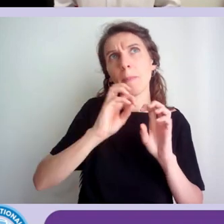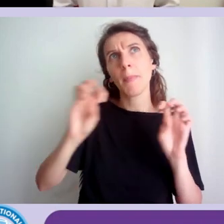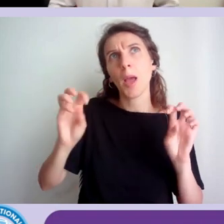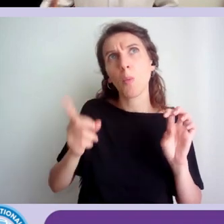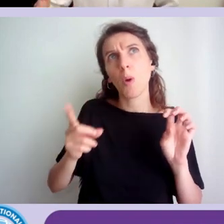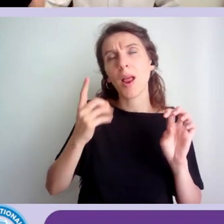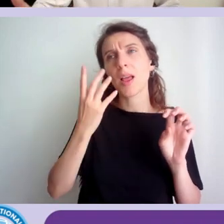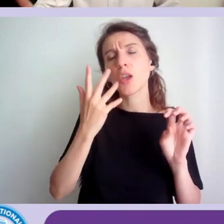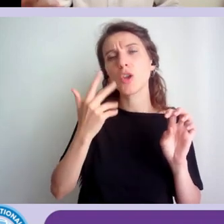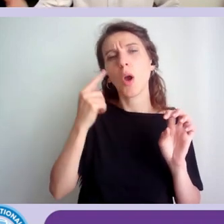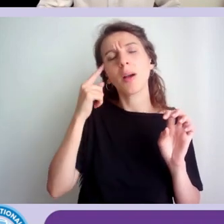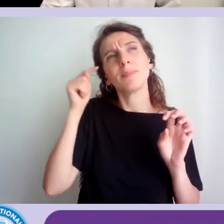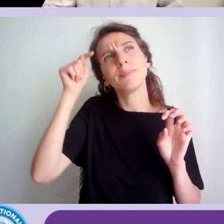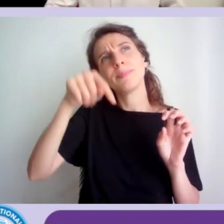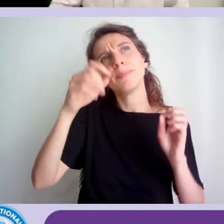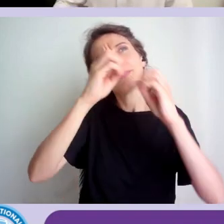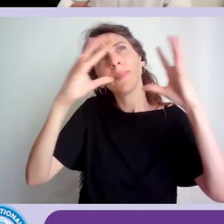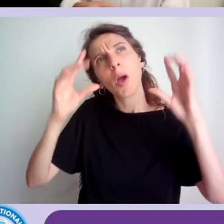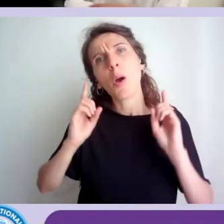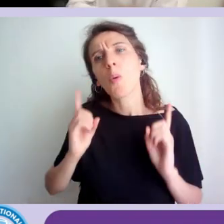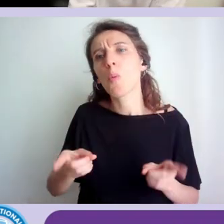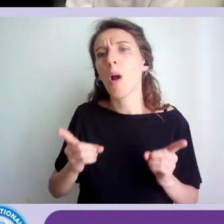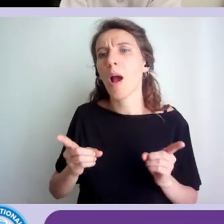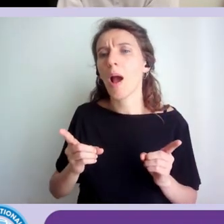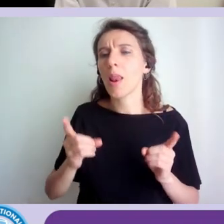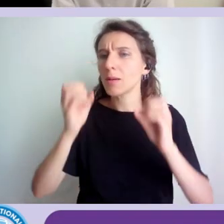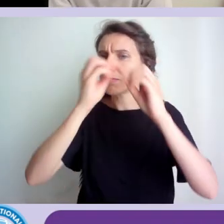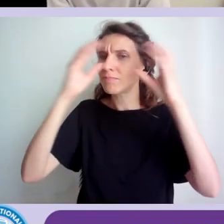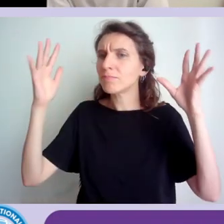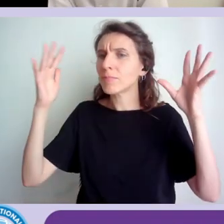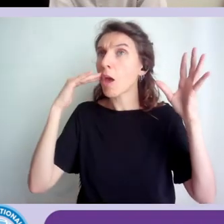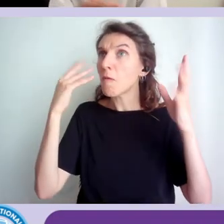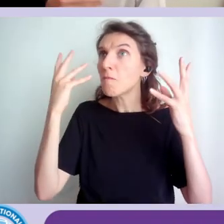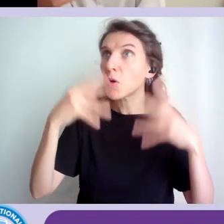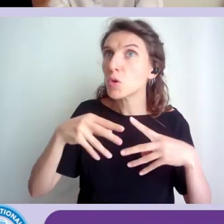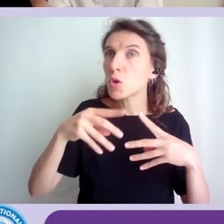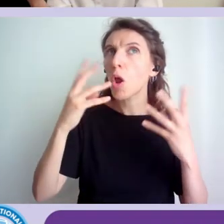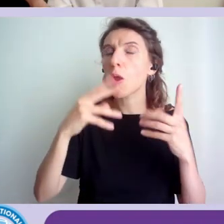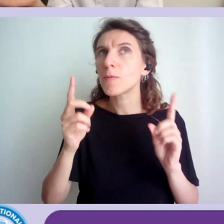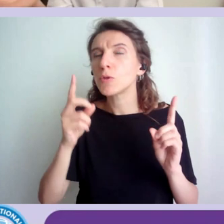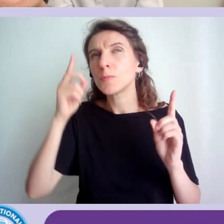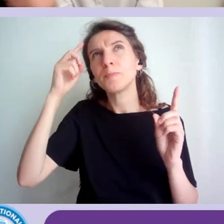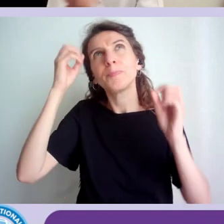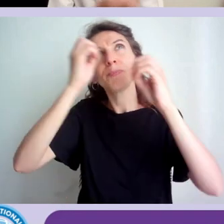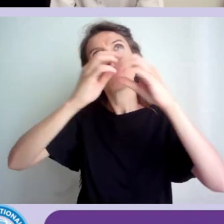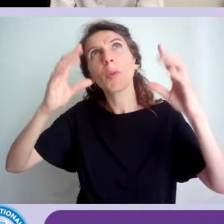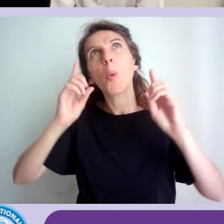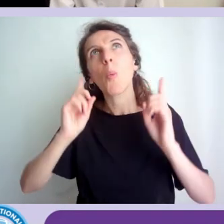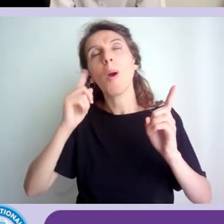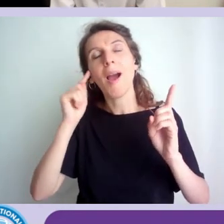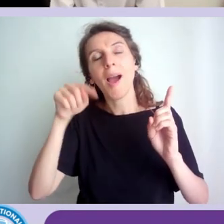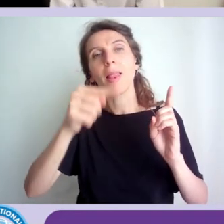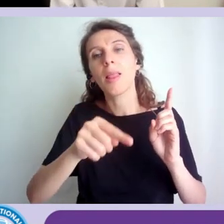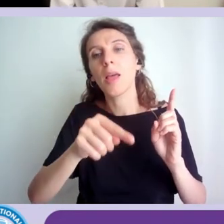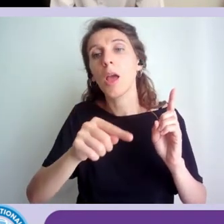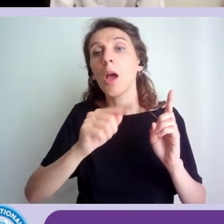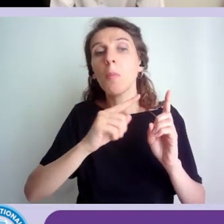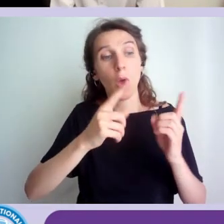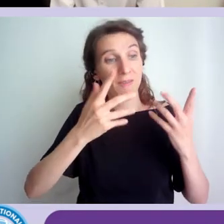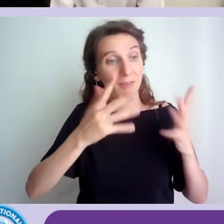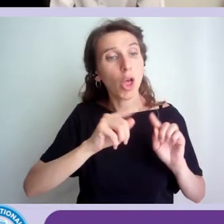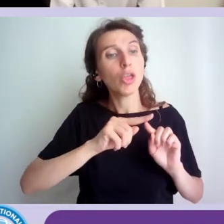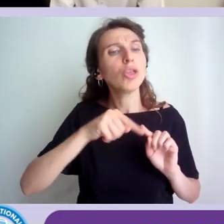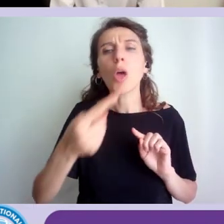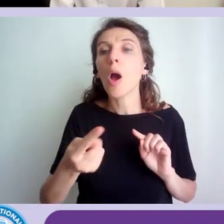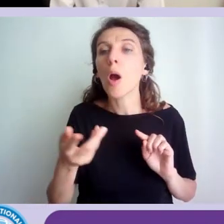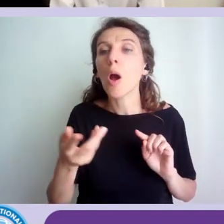aspettative? Come mi aspetto che quella cosa funzionerà? E poi tutto quello che viene dopo che è utilizzato. Dunque, tutto